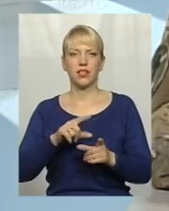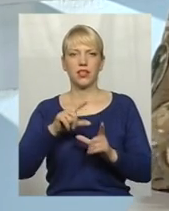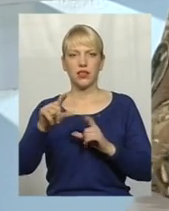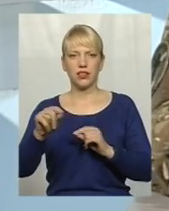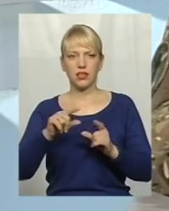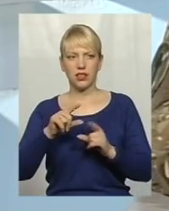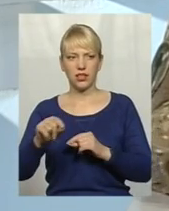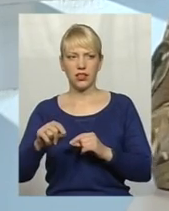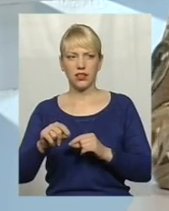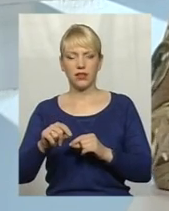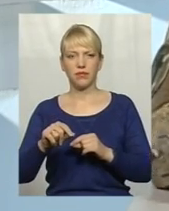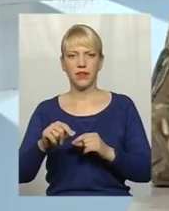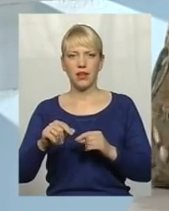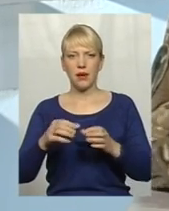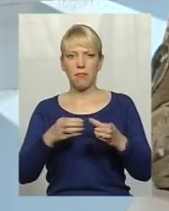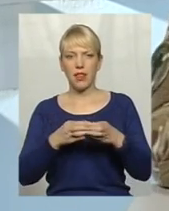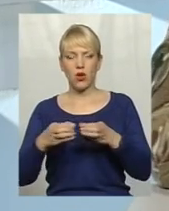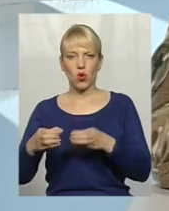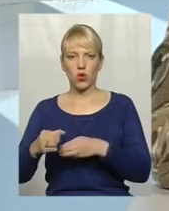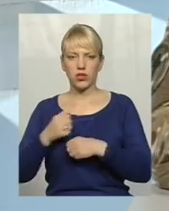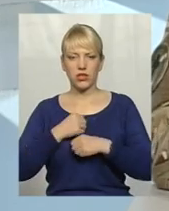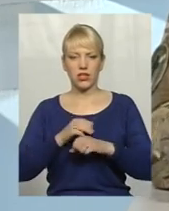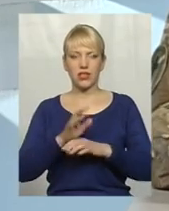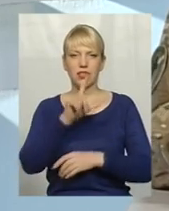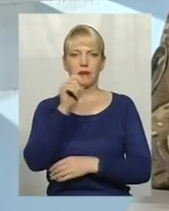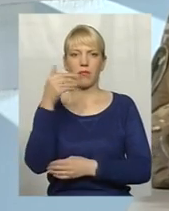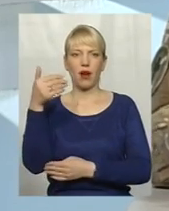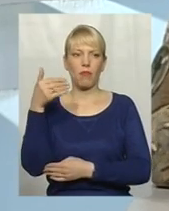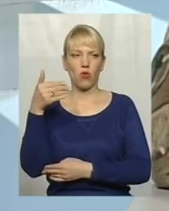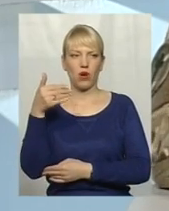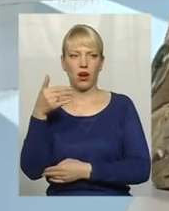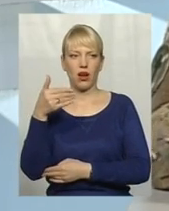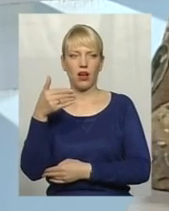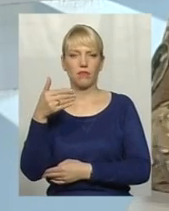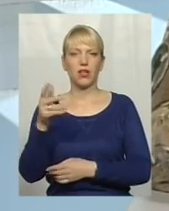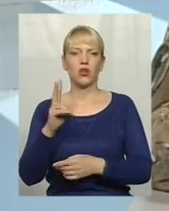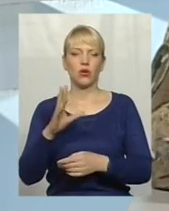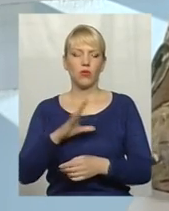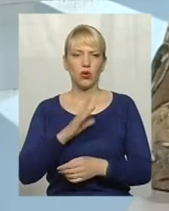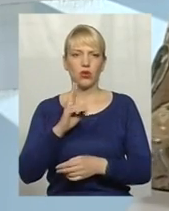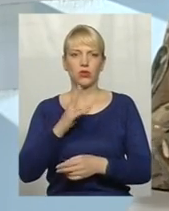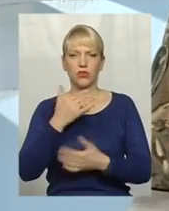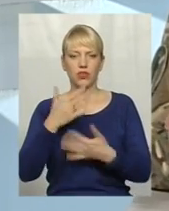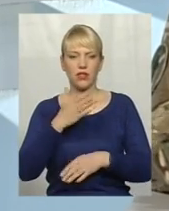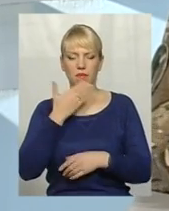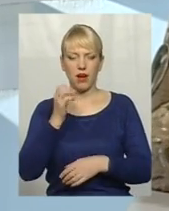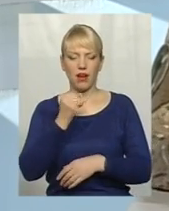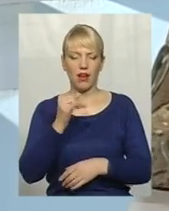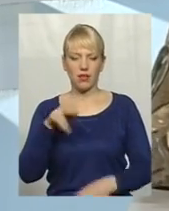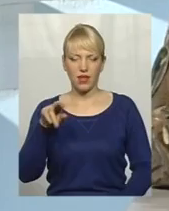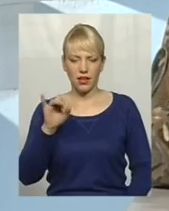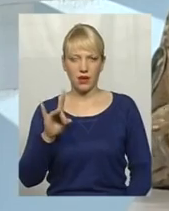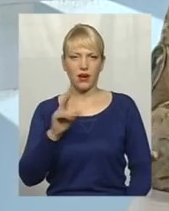їхали підрозділи з прапорами, які були, які вже нема, Айдар, К2,